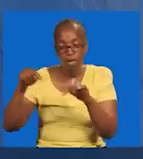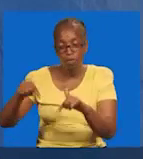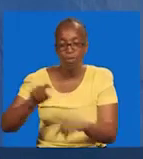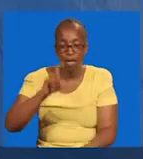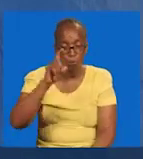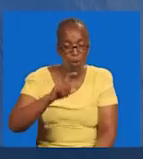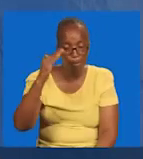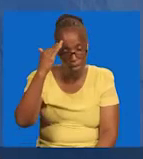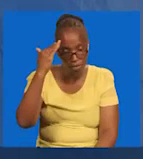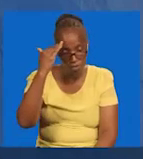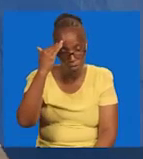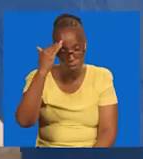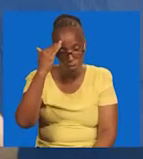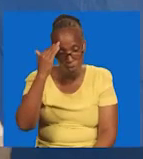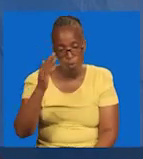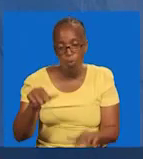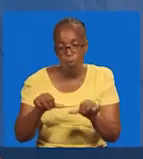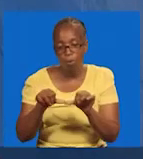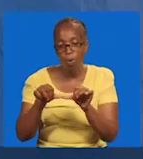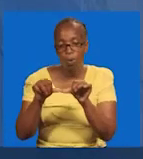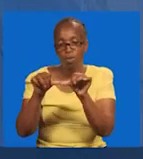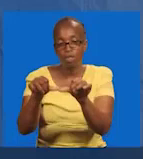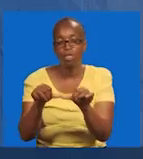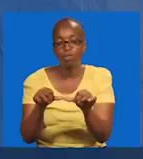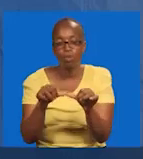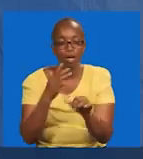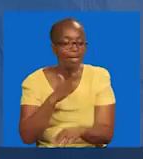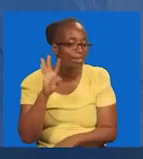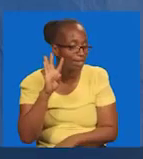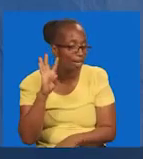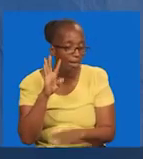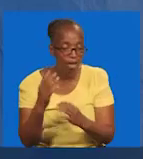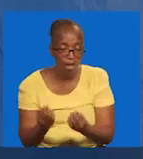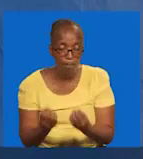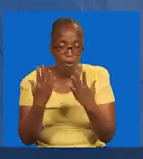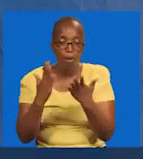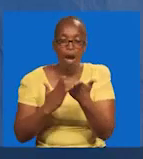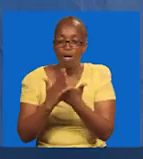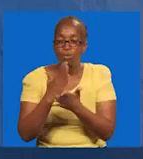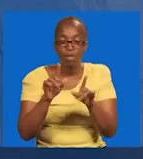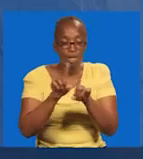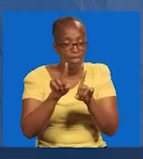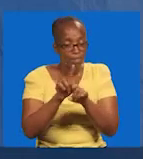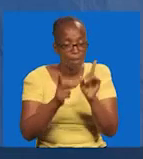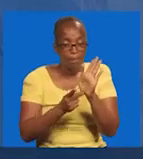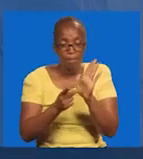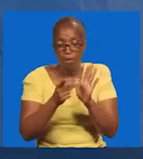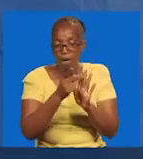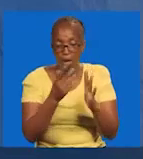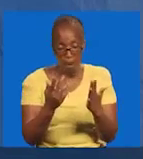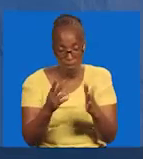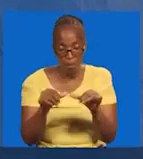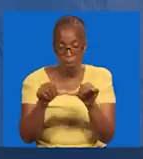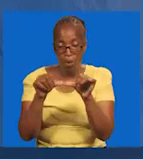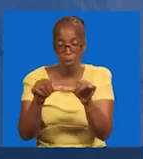leo. Ninajua tuunajua, lakini tutaendelea na kuangezewa mengi. Na kupitiki kipindi cha manyunia